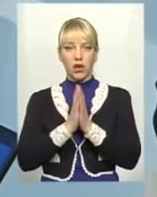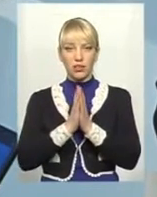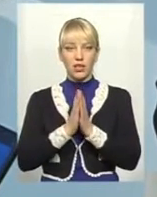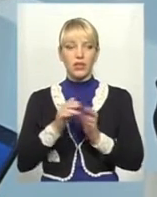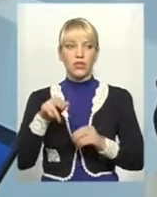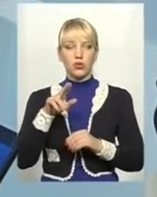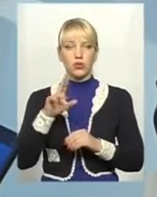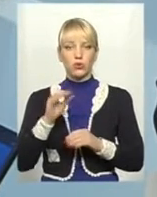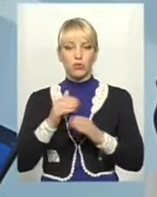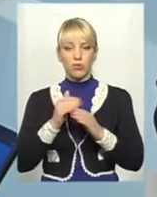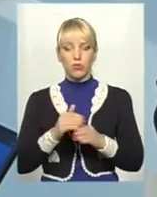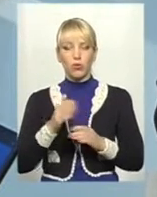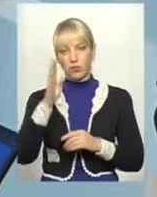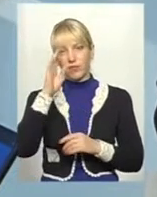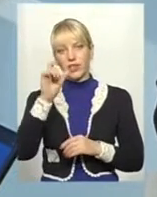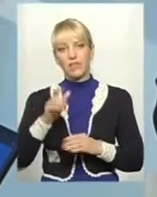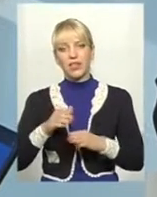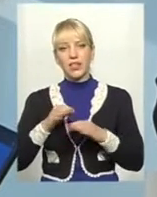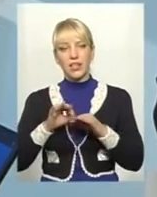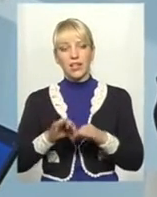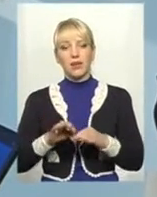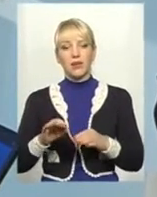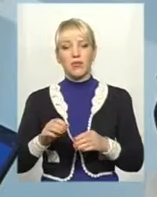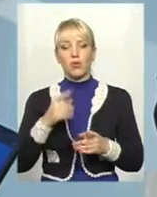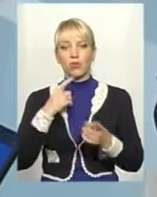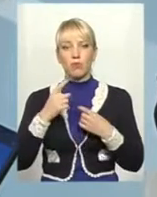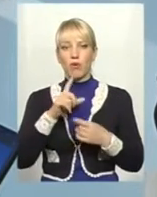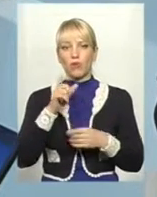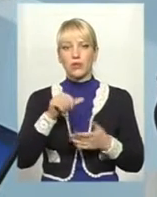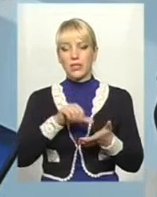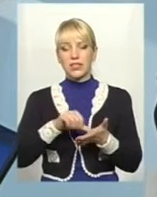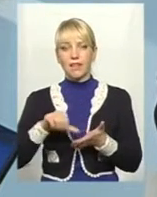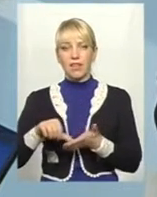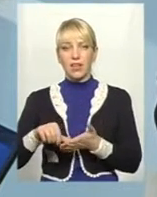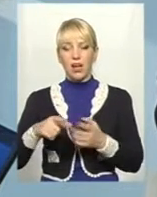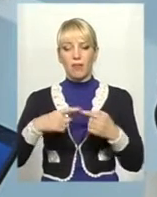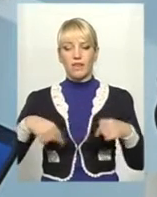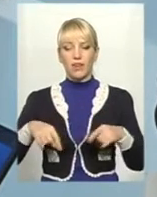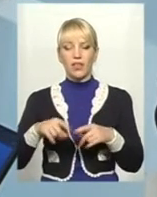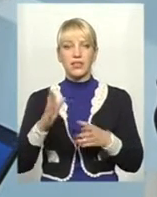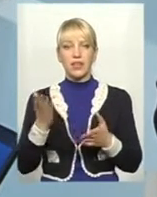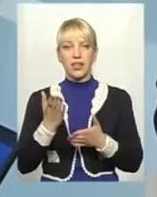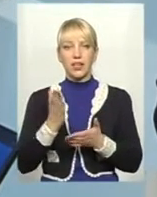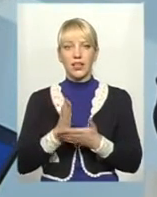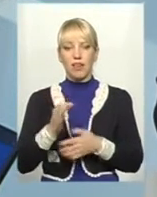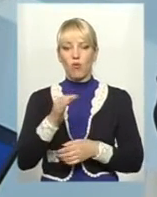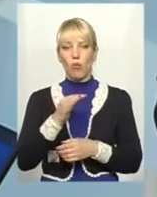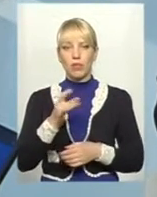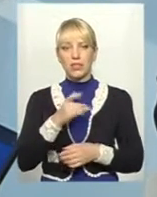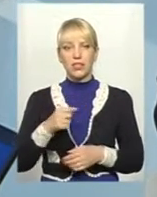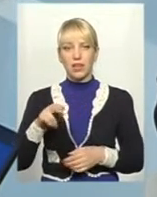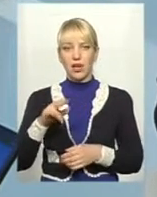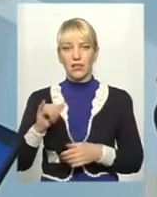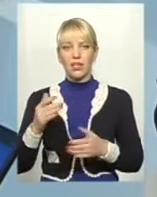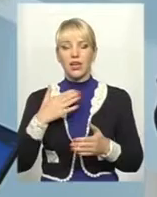допомоги, він веде безпосередньо розмову з представниками фракцій, які на сьогоднішній день є в обласній раді. Я дякую всім,